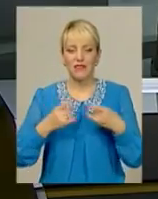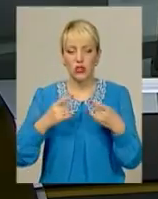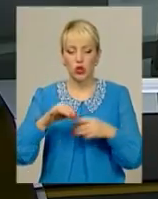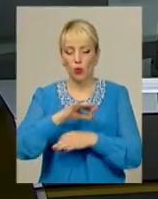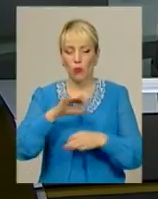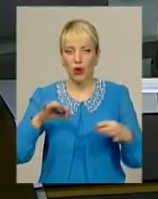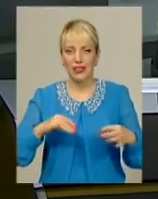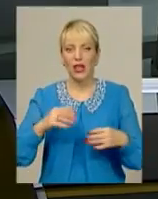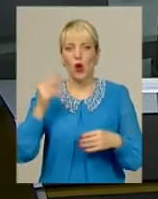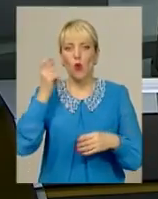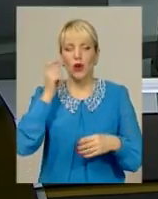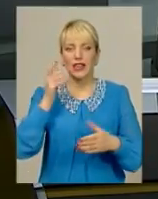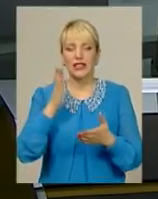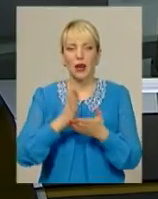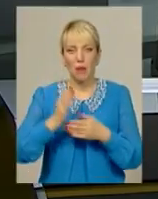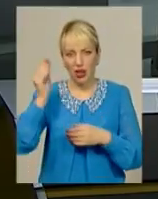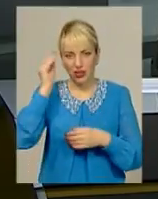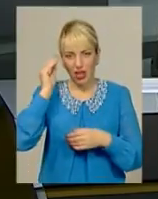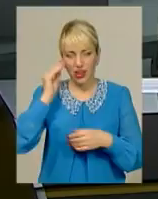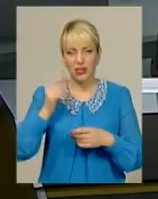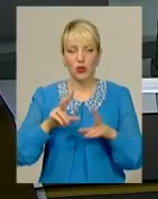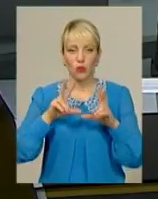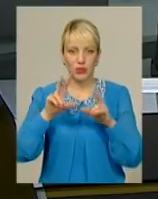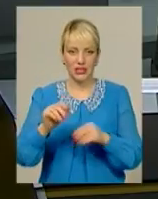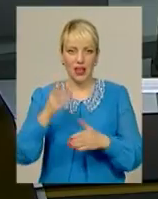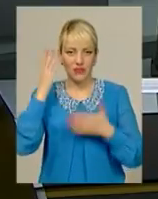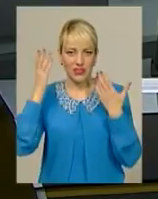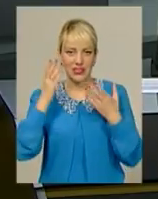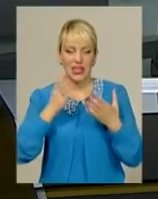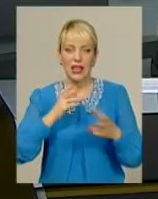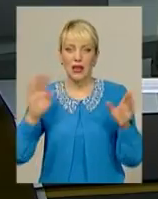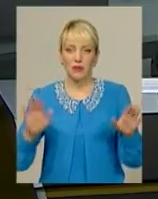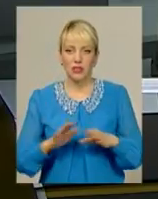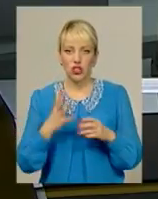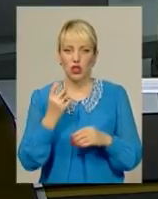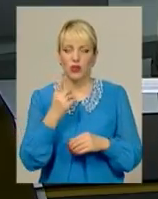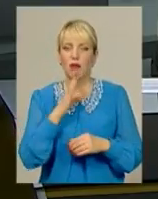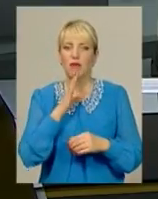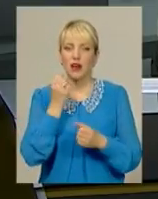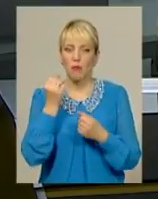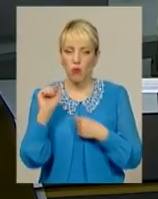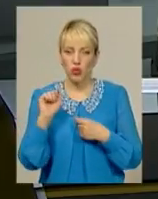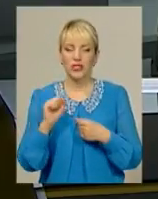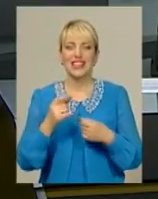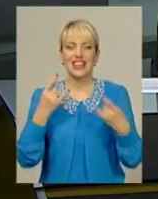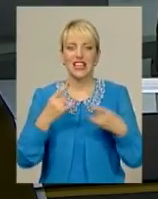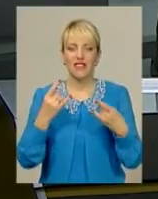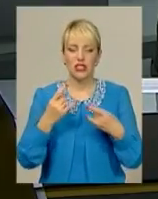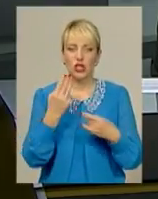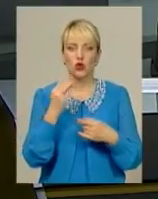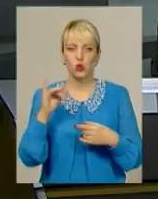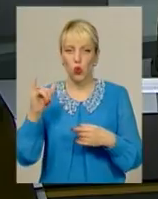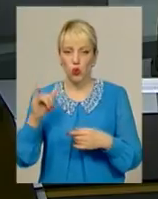талант» обіцяють глядачам море сміху та запальні пісні. Ще одна переможниця телевізійного шоу «Польща має талант» Тетяна